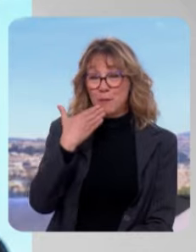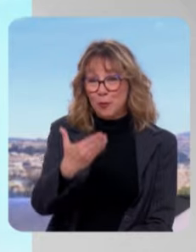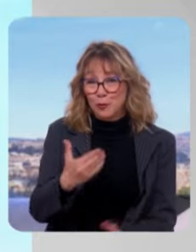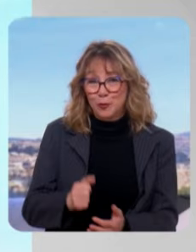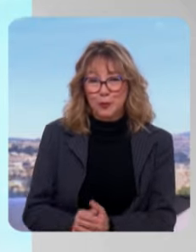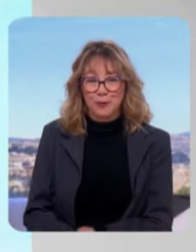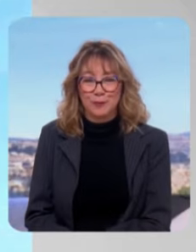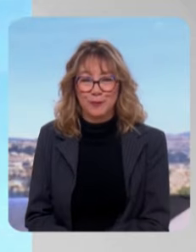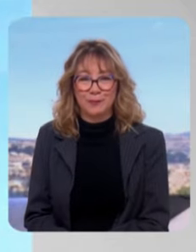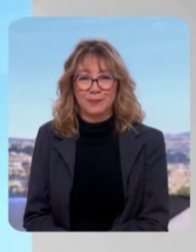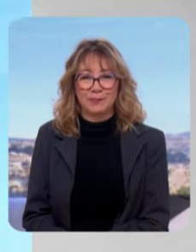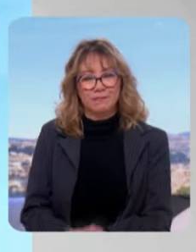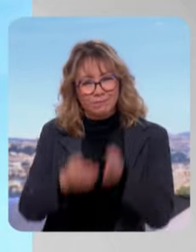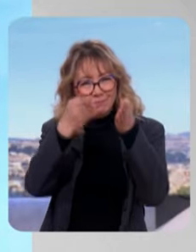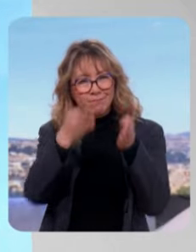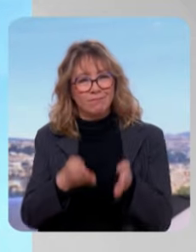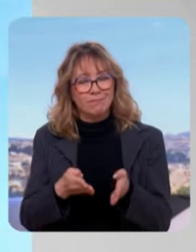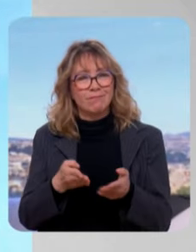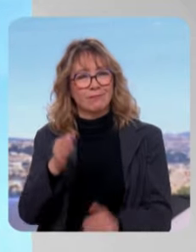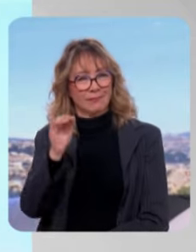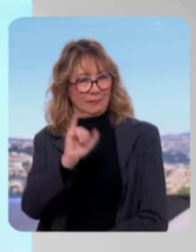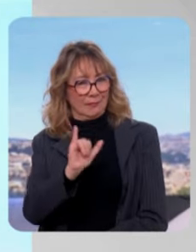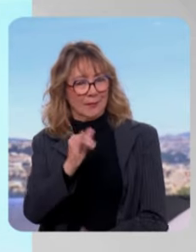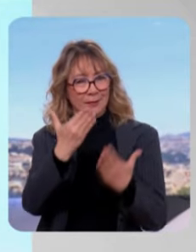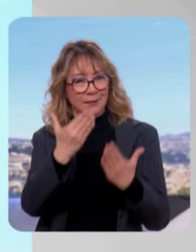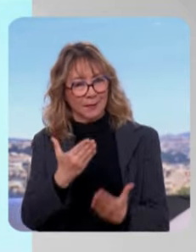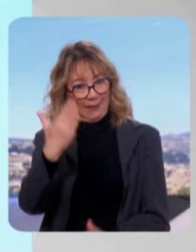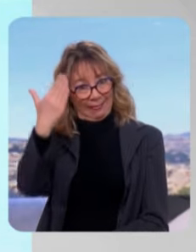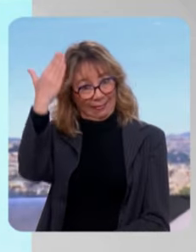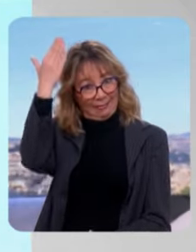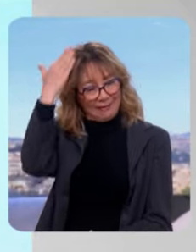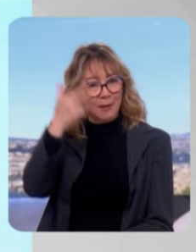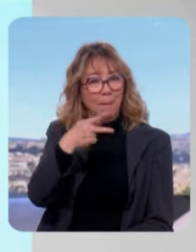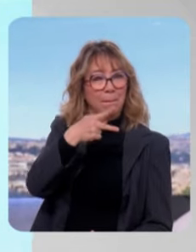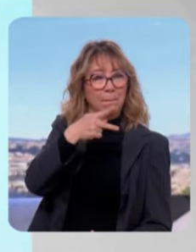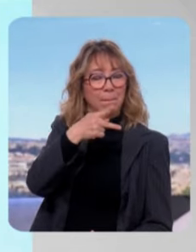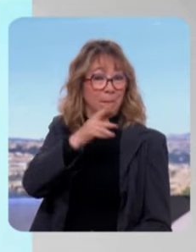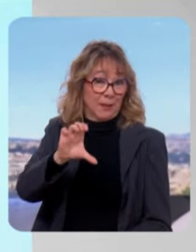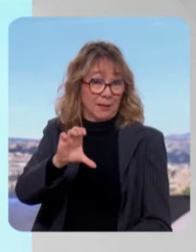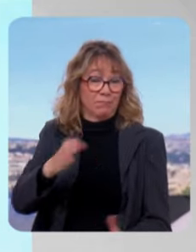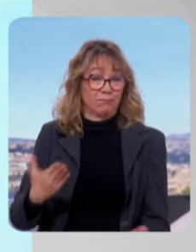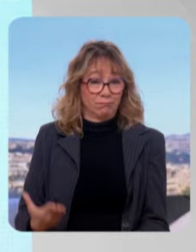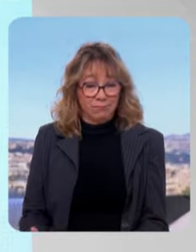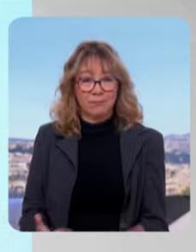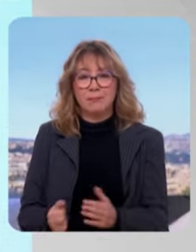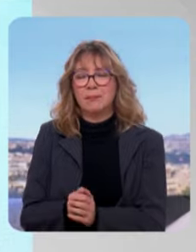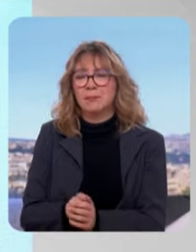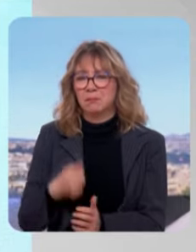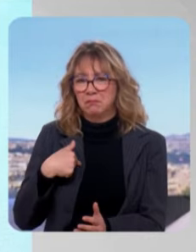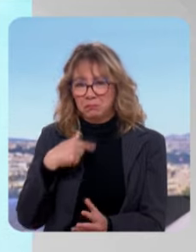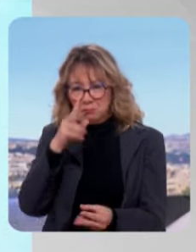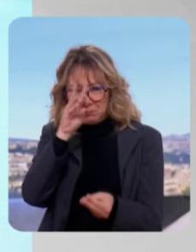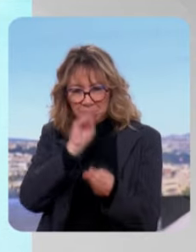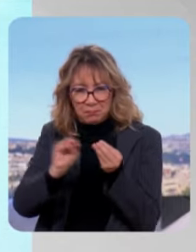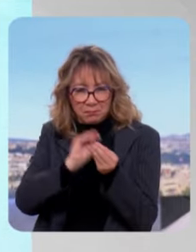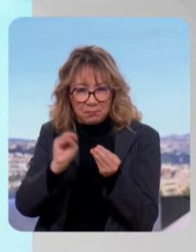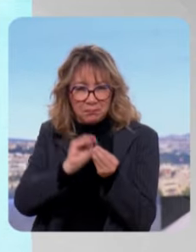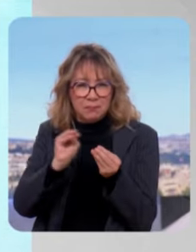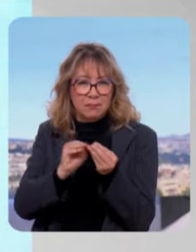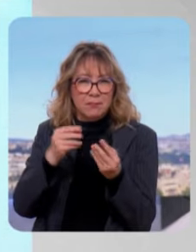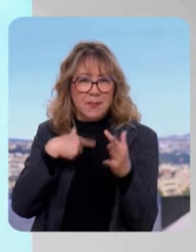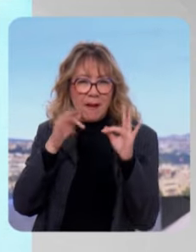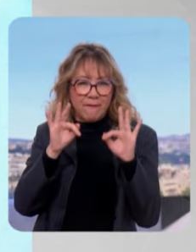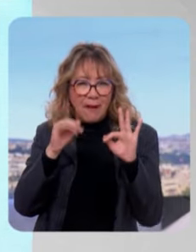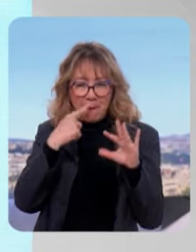Vous êtes tête de liste du Parti communiste dans ces élections européennes. va s'interroger sur la place que vous occupez dans cette